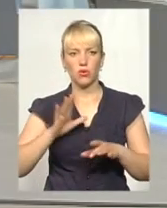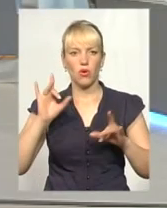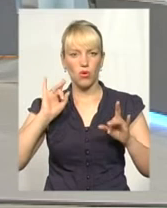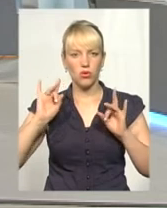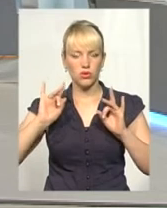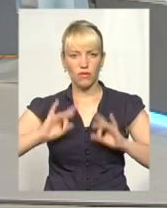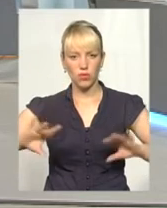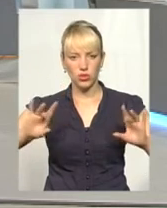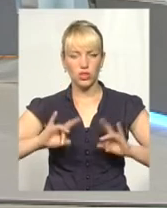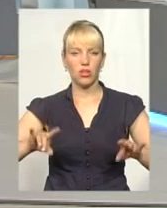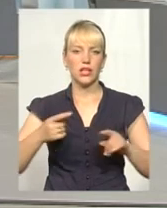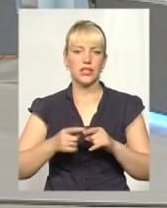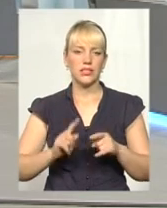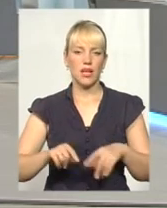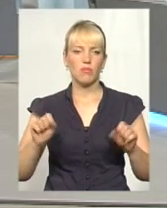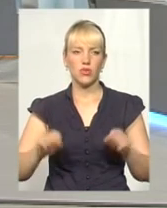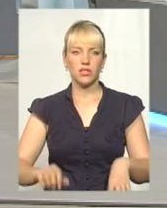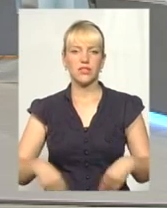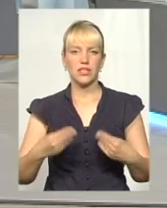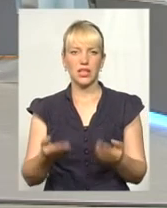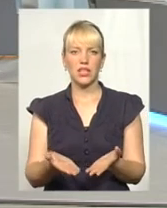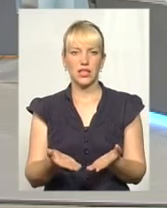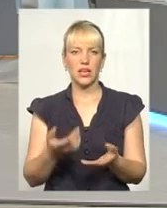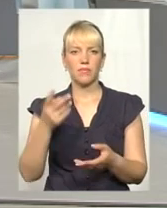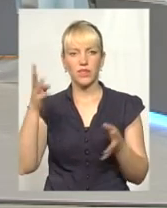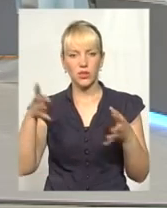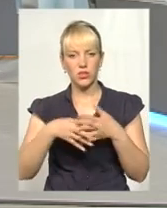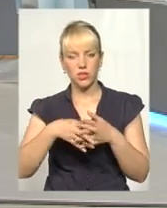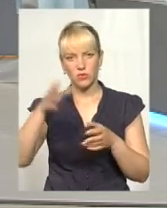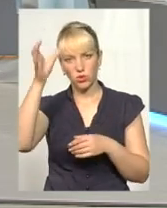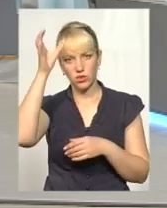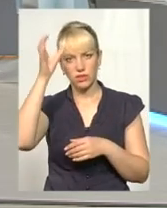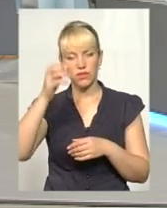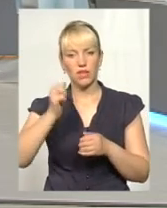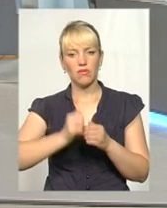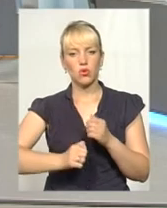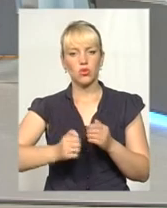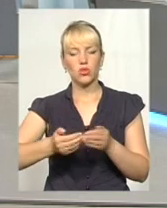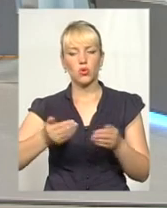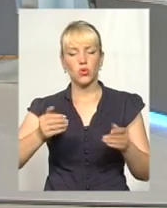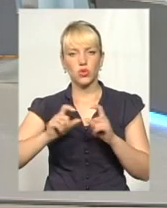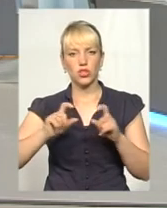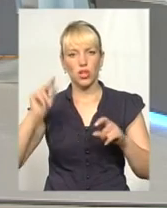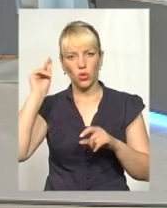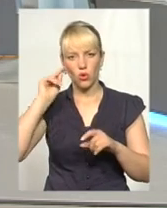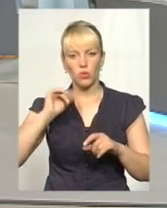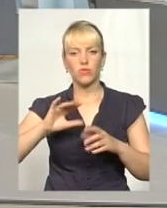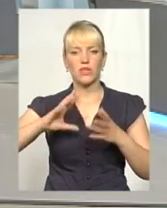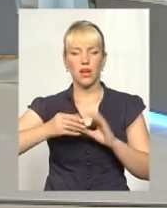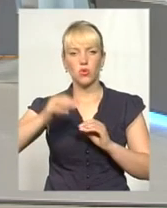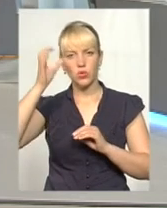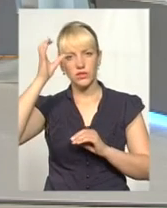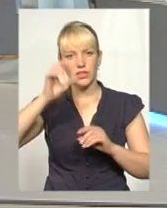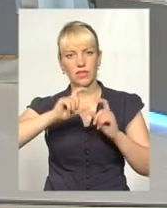можливість надання інклюзивної освіти в кожному дошкільному і загальноосвітньому навчальному